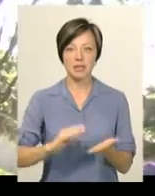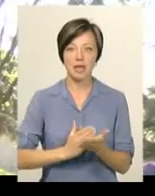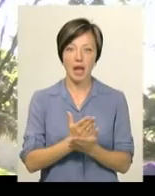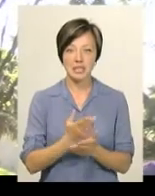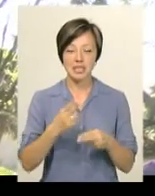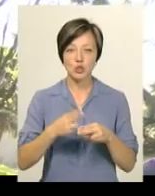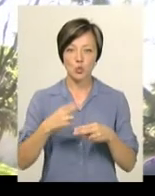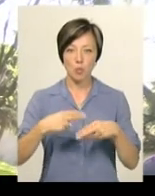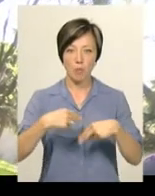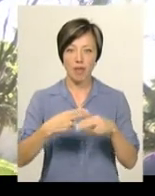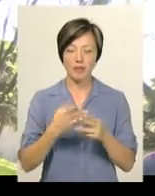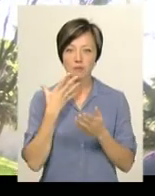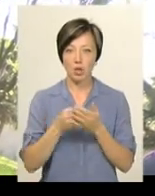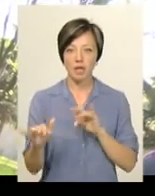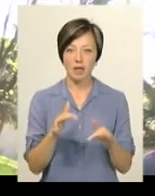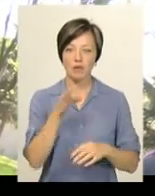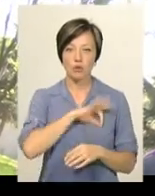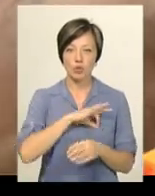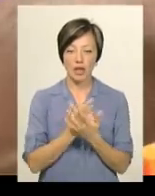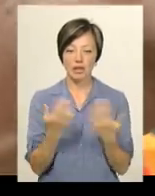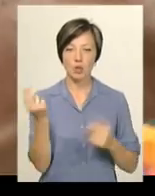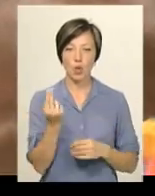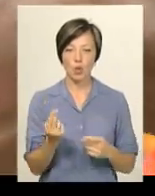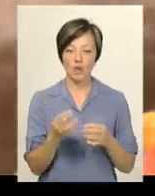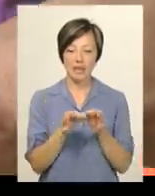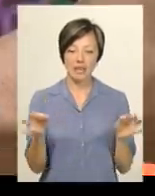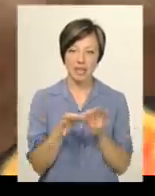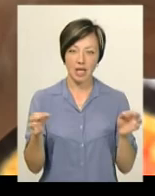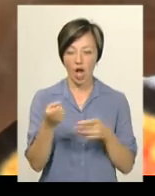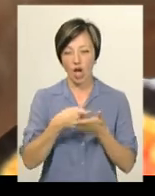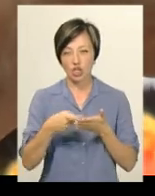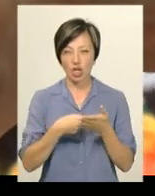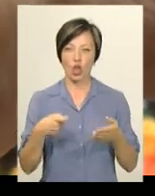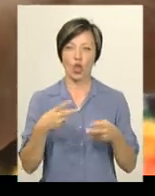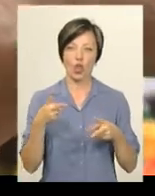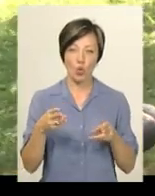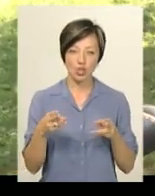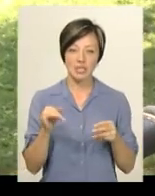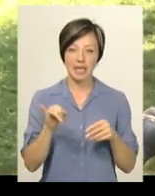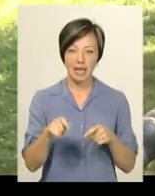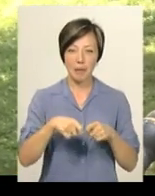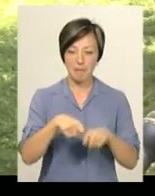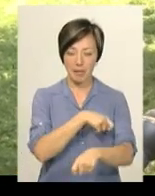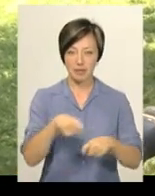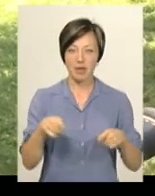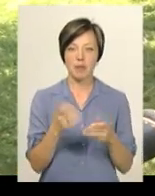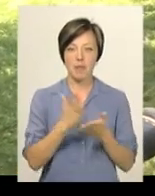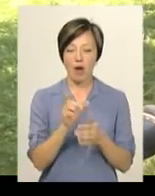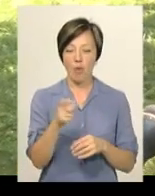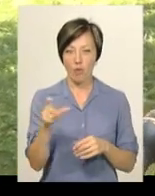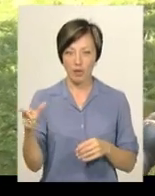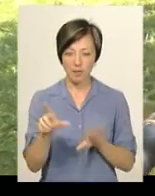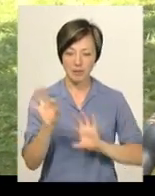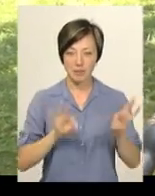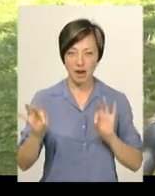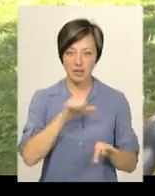інструмент. Для своєї діяльності вона використовує різнокольорові нитки, гачки, ножиці і сантиметрову стрічку. Також майстриня має набір голок, який